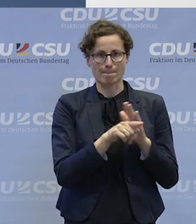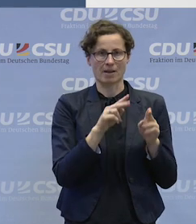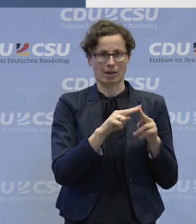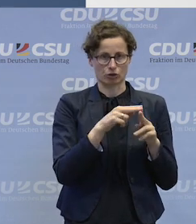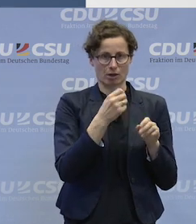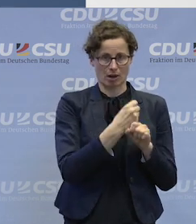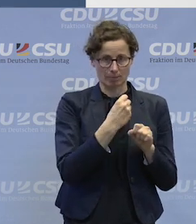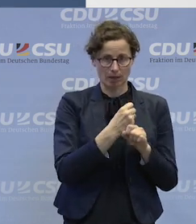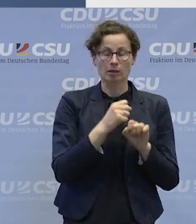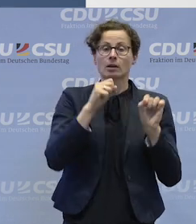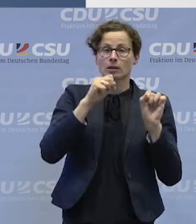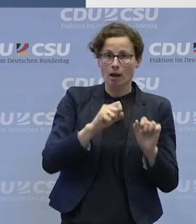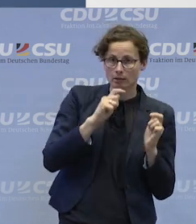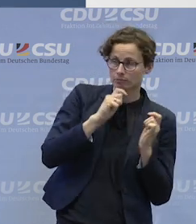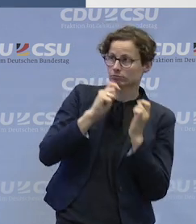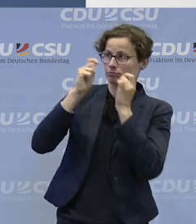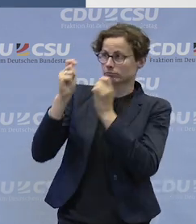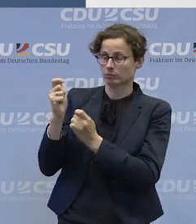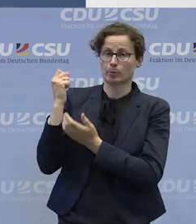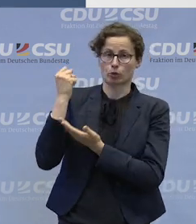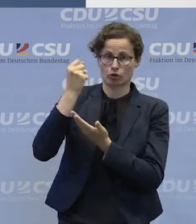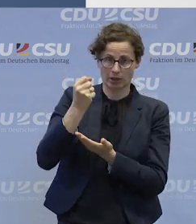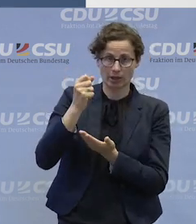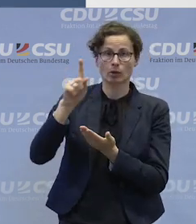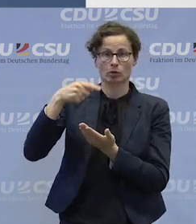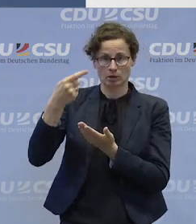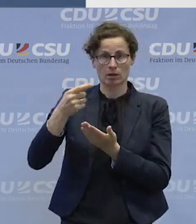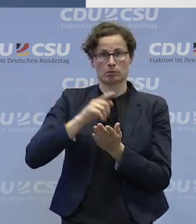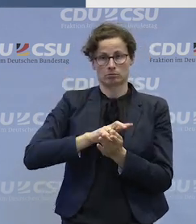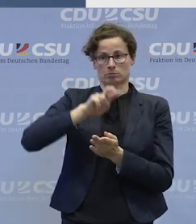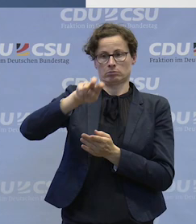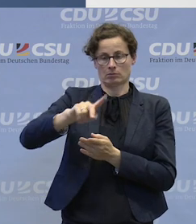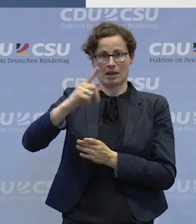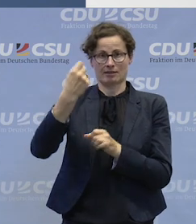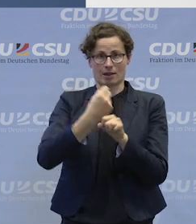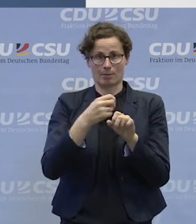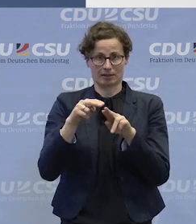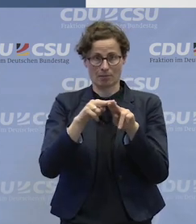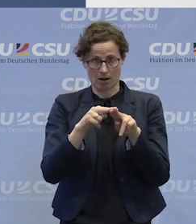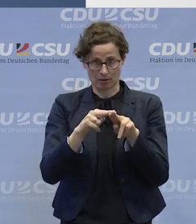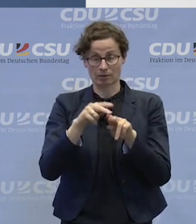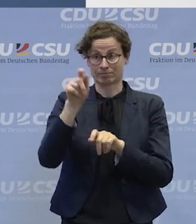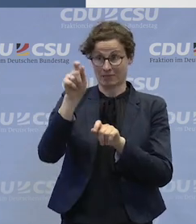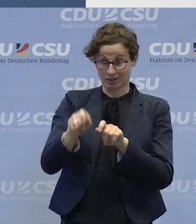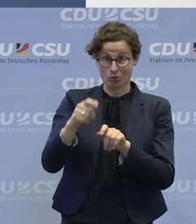ihres Lohnes auf dem allgemeinen Arbeitsmarkt zu ermöglichen. Das ist neu und das ist sehr gut und dafür muss man